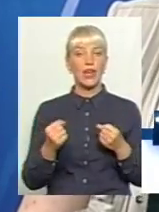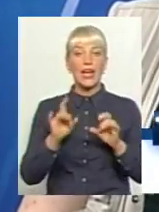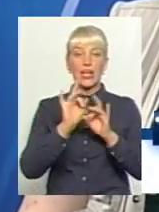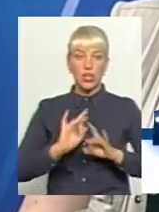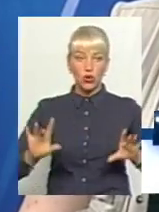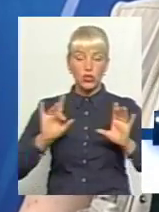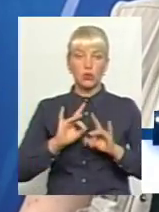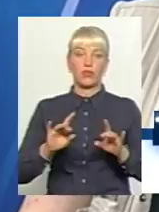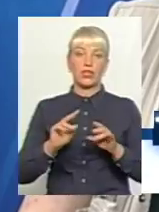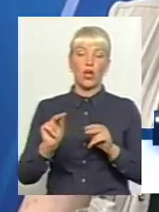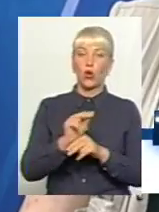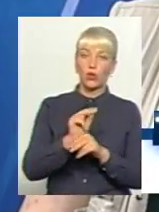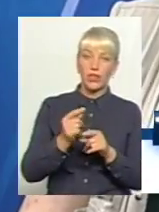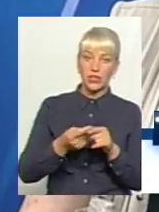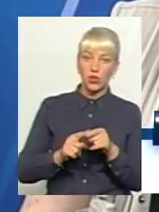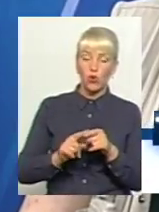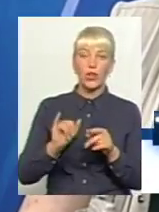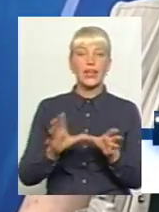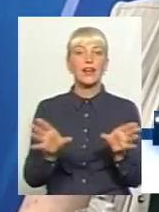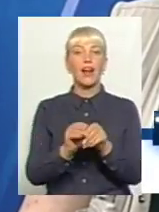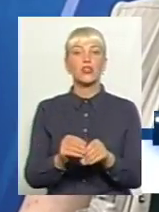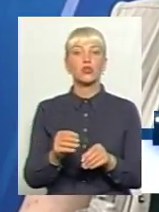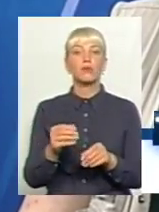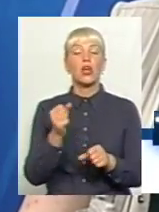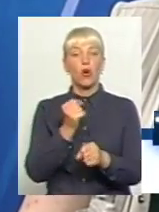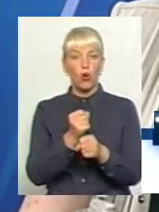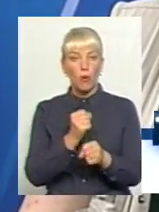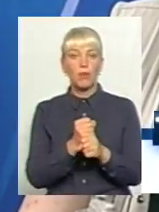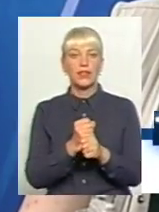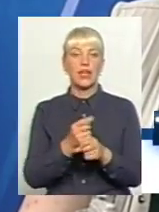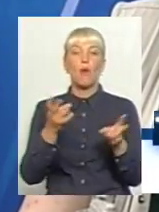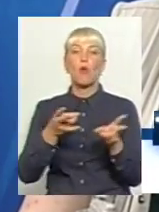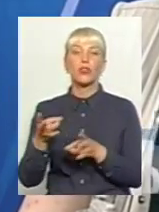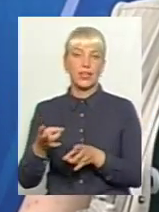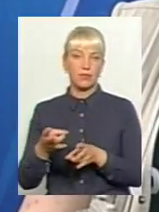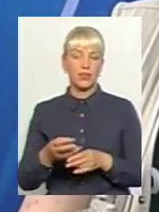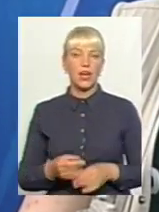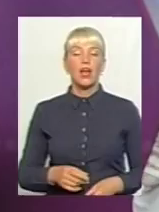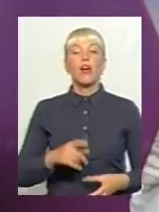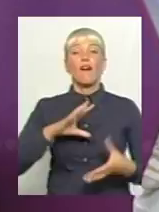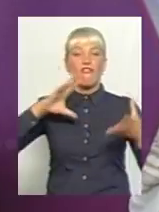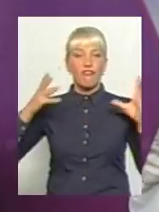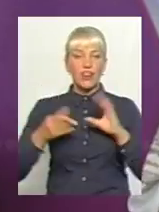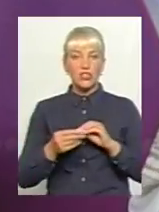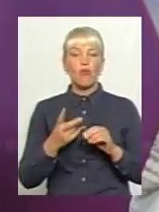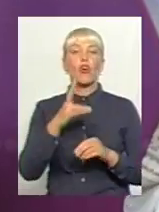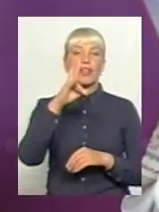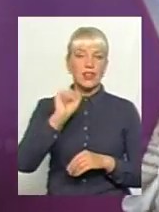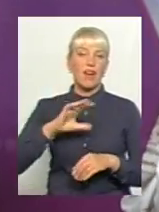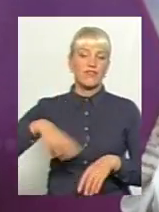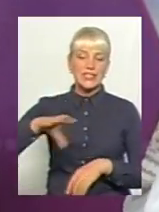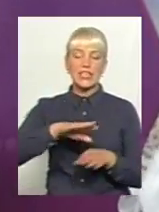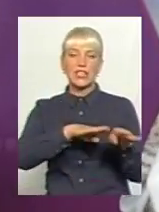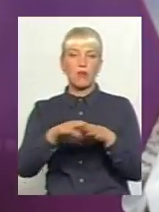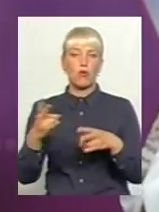контролювати його, і разом з ним робити підлібне мед. Отож, як висновок, на всіх рівнях мають бути фахівці, які